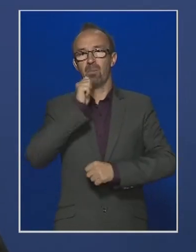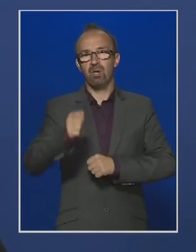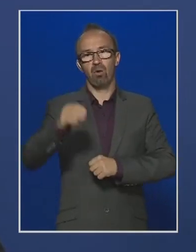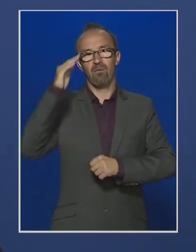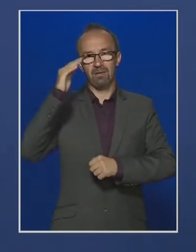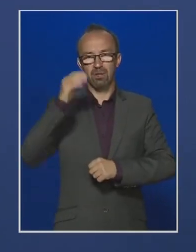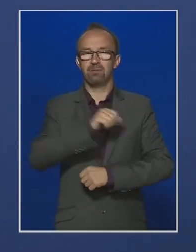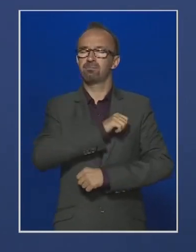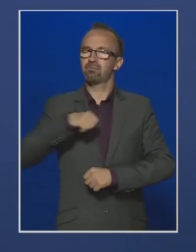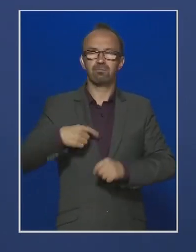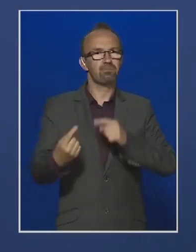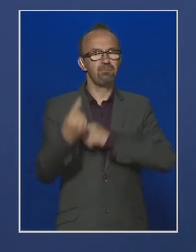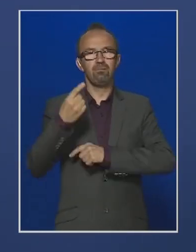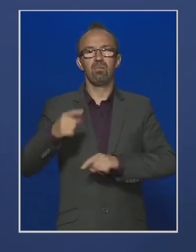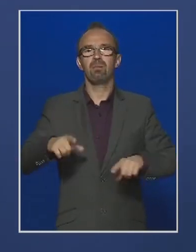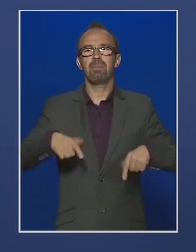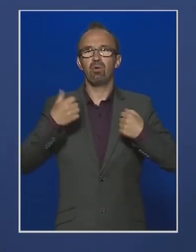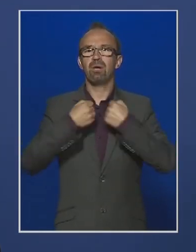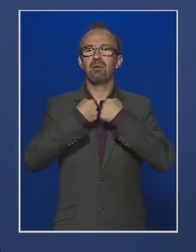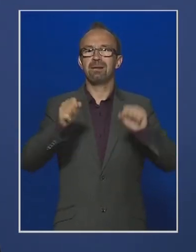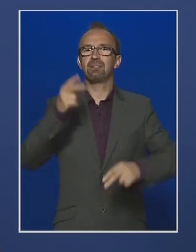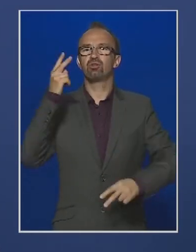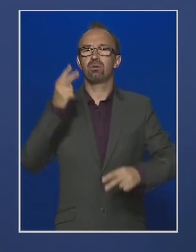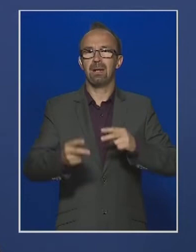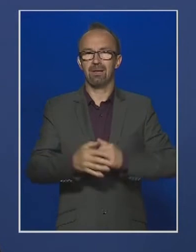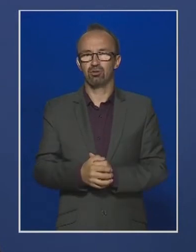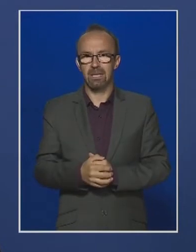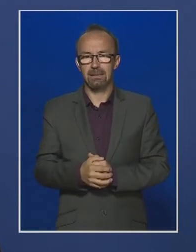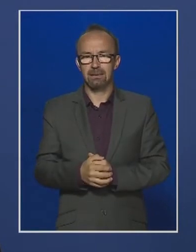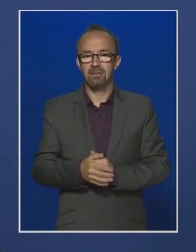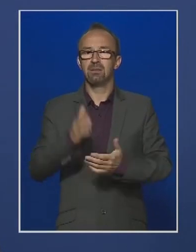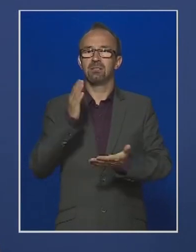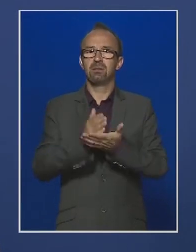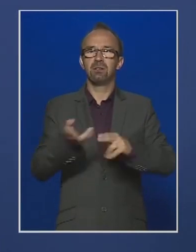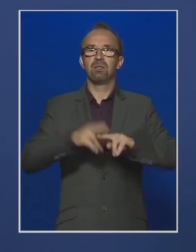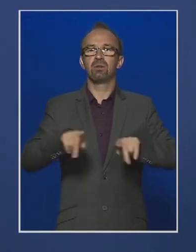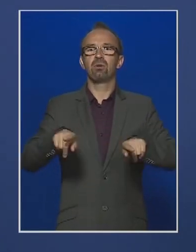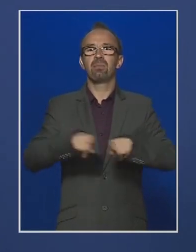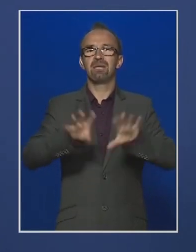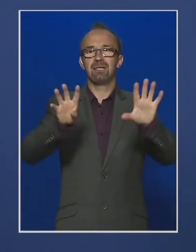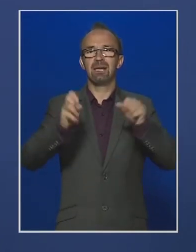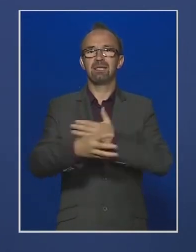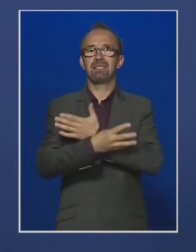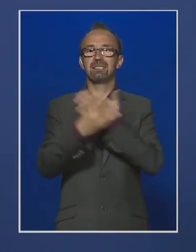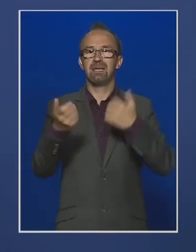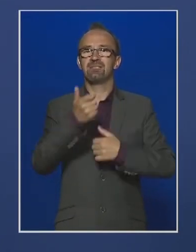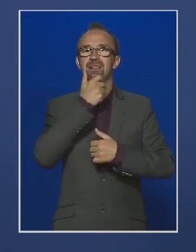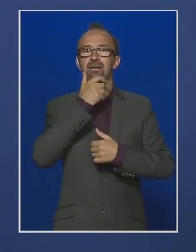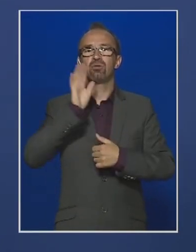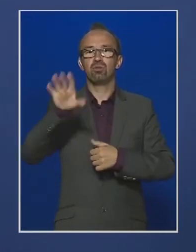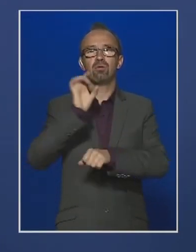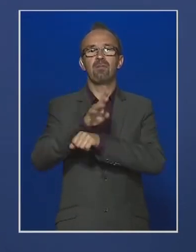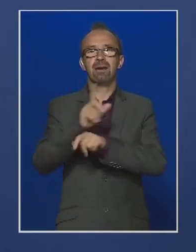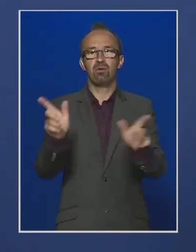Honvédség egyedülálló biológiai mentesítő képességével már több mint 990 idősotthon